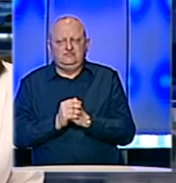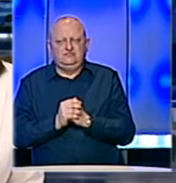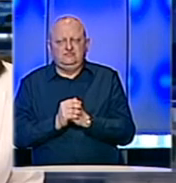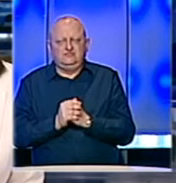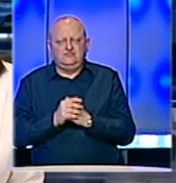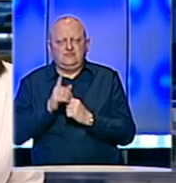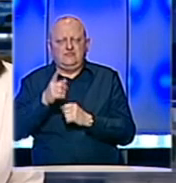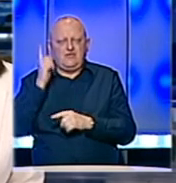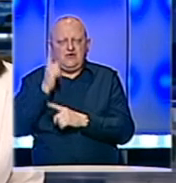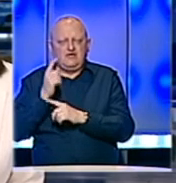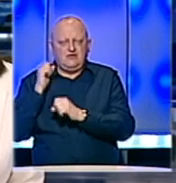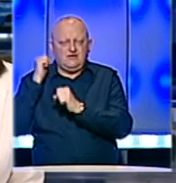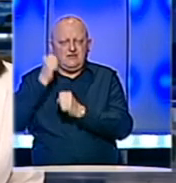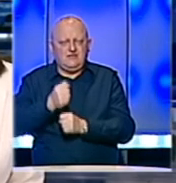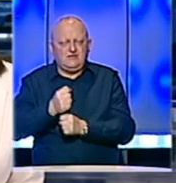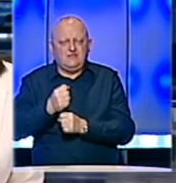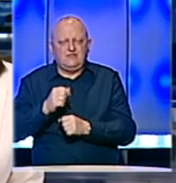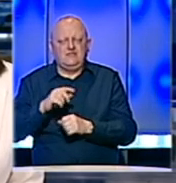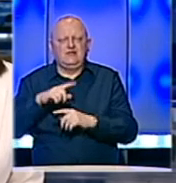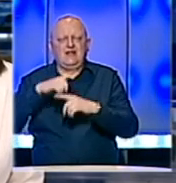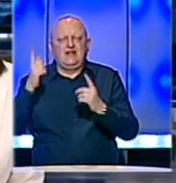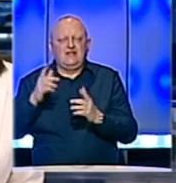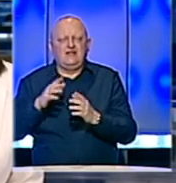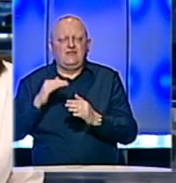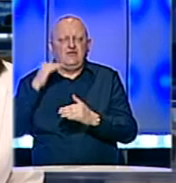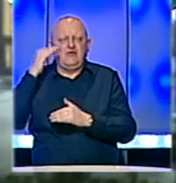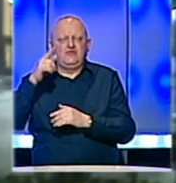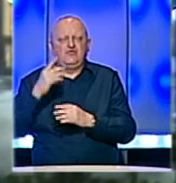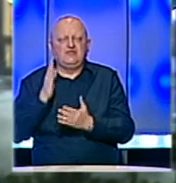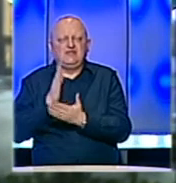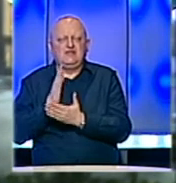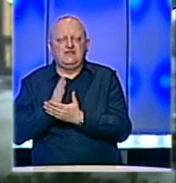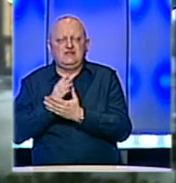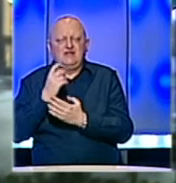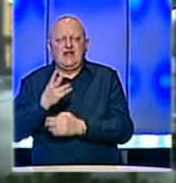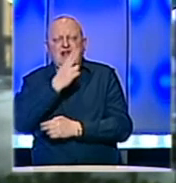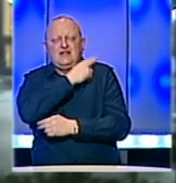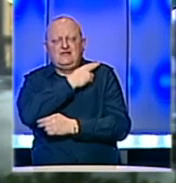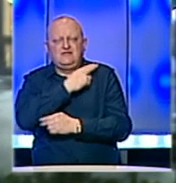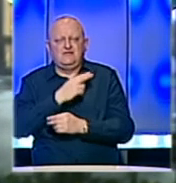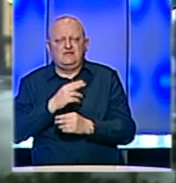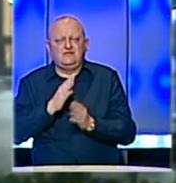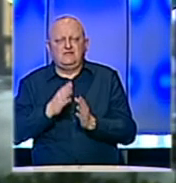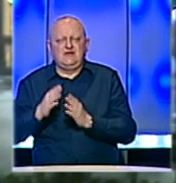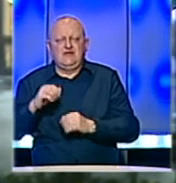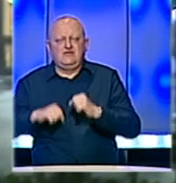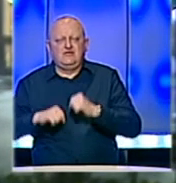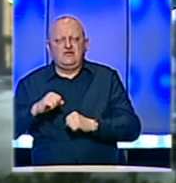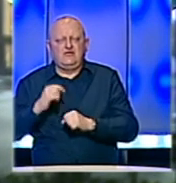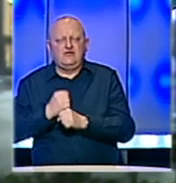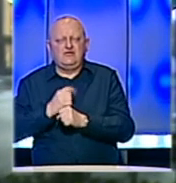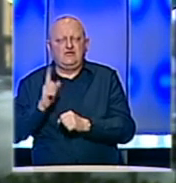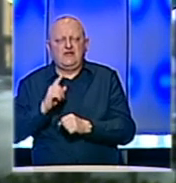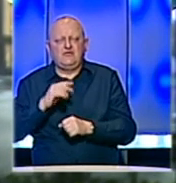Odluke će biti donošene na dnevnom nivou, a to se dešava kada nadležni redovnim djelovanjem ne mogu